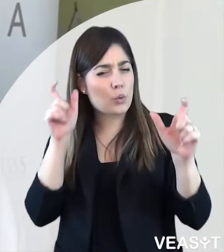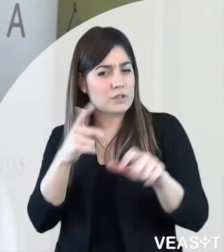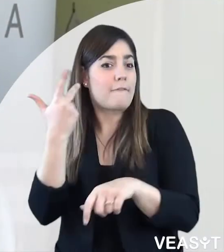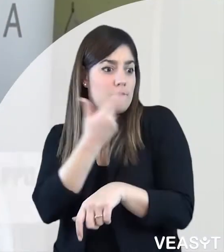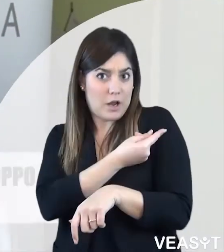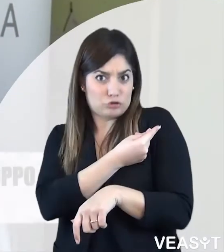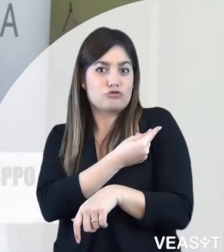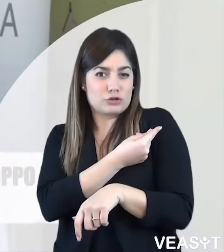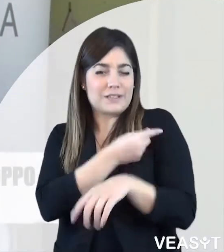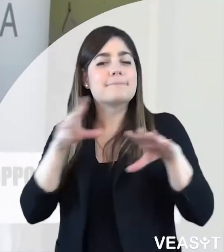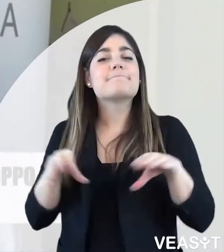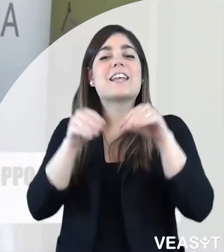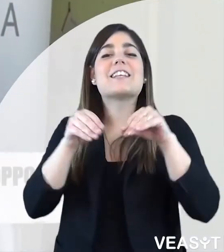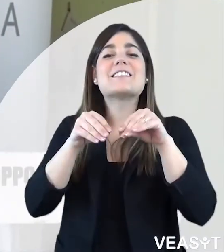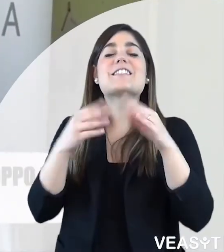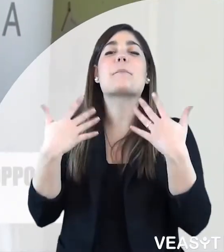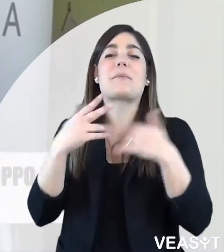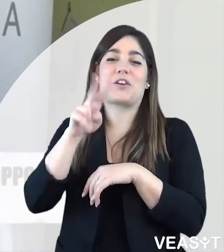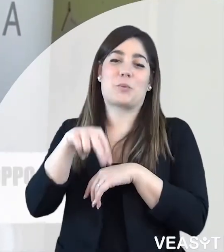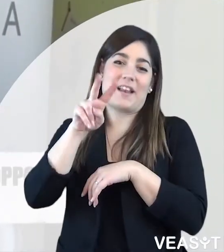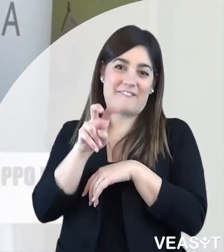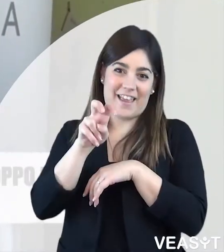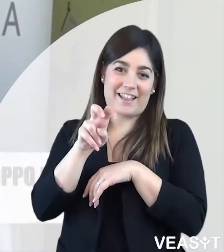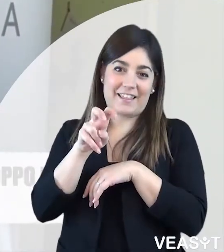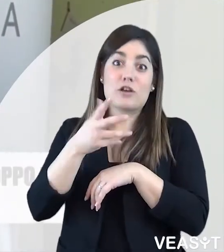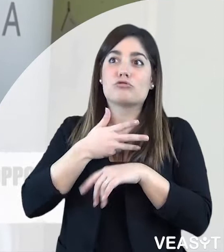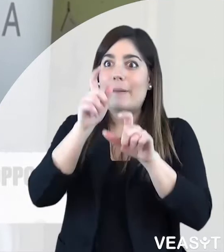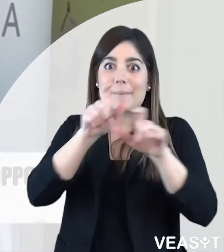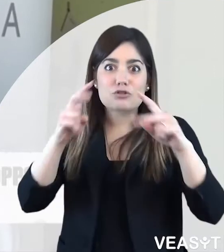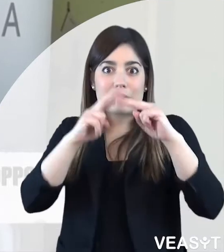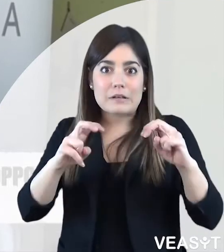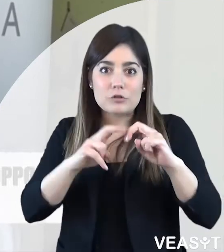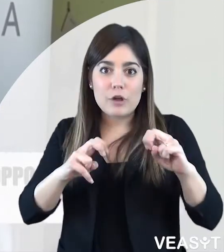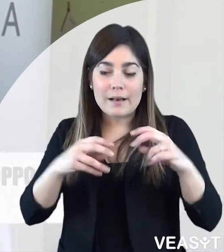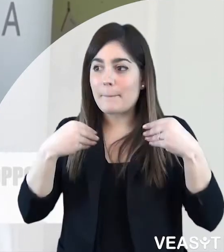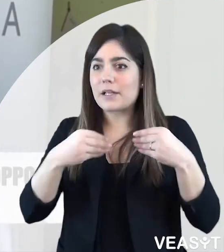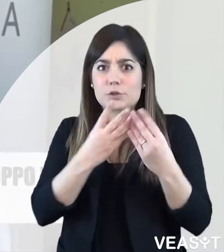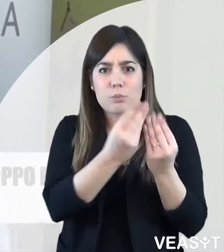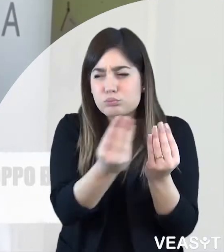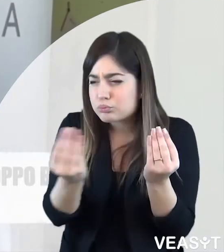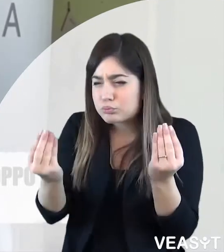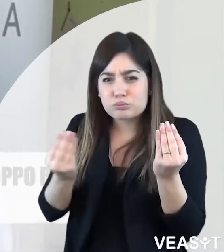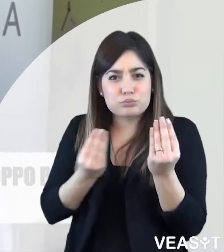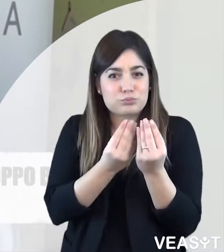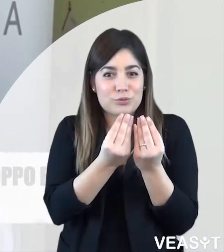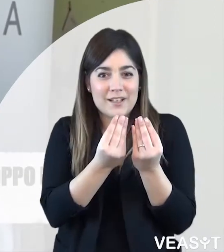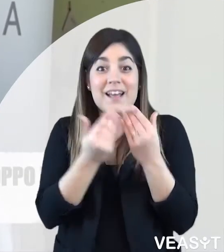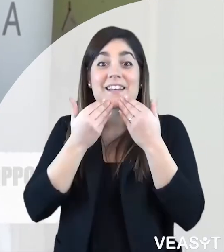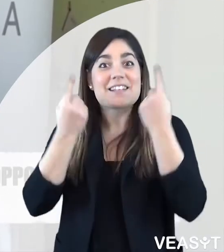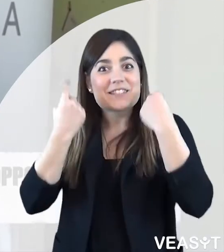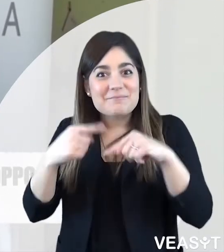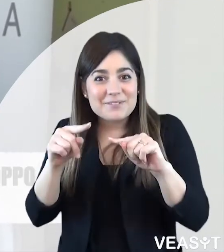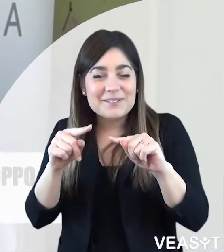Gli studi sui vaccini sono iniziati attorno alla primavera del 2020 con la partecipazione di un numero assai elevato di